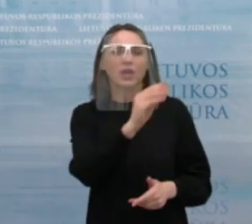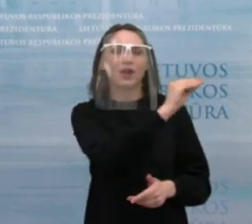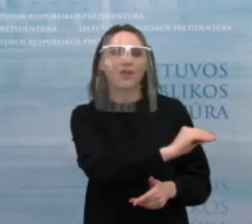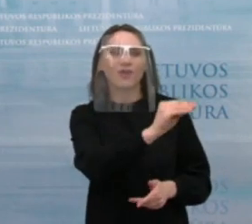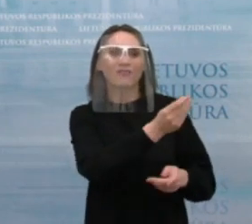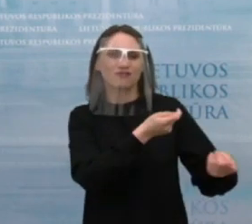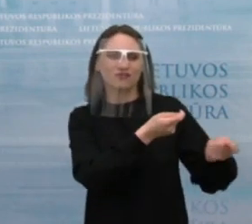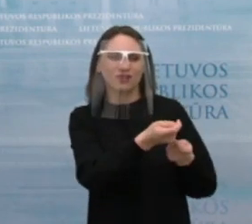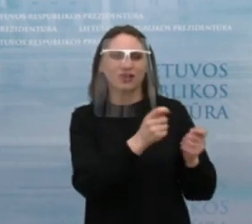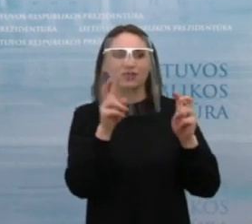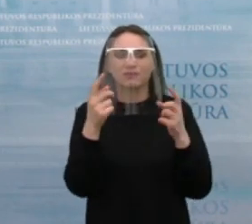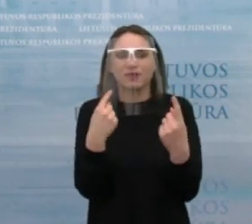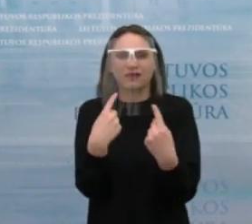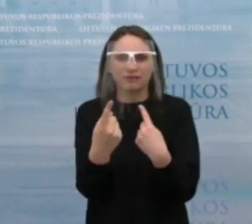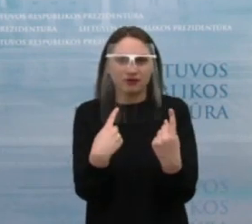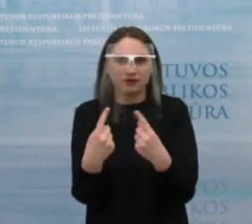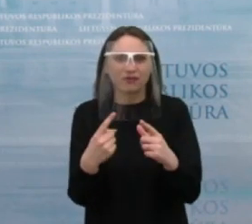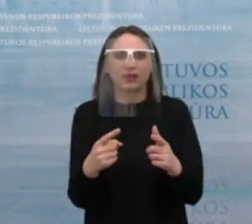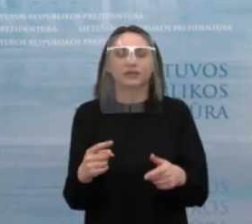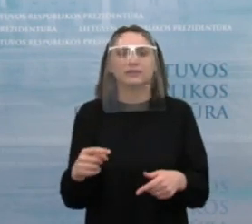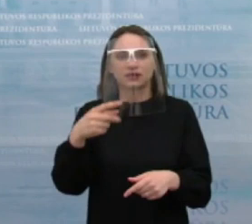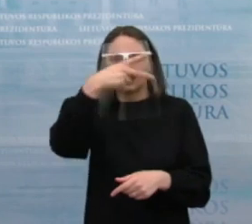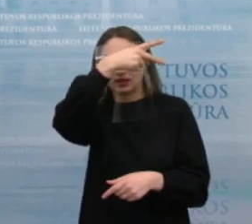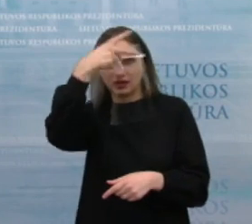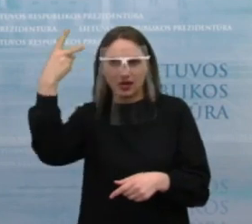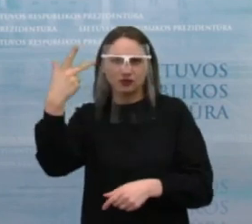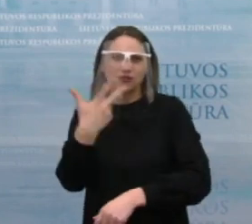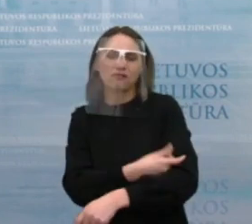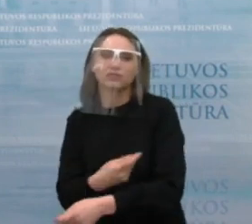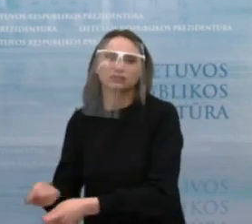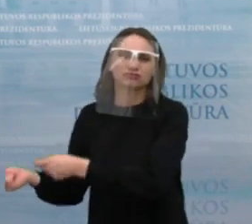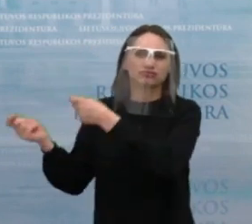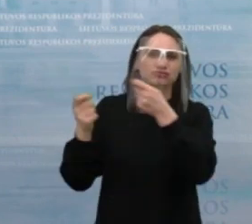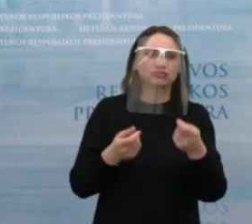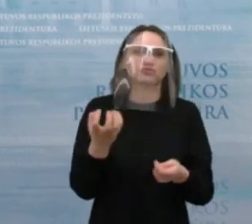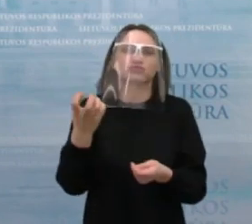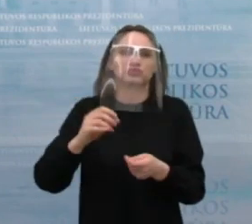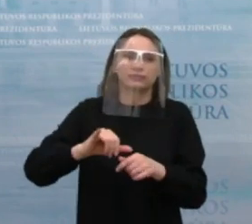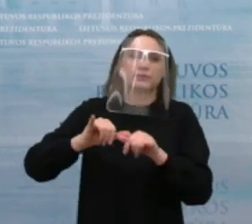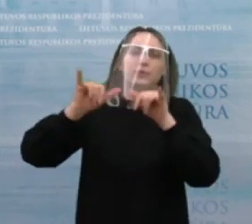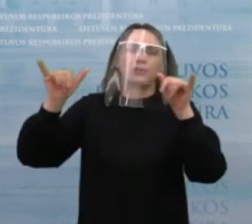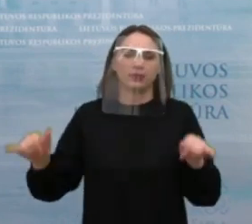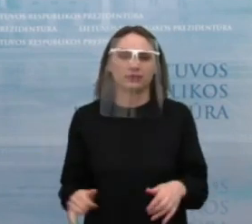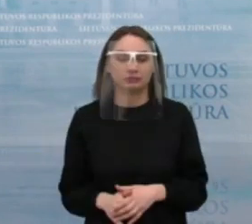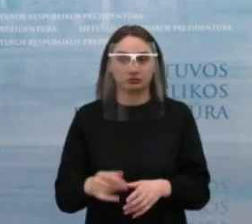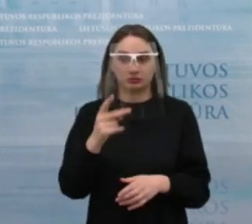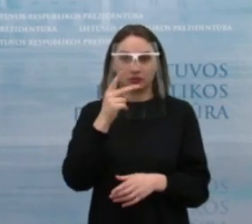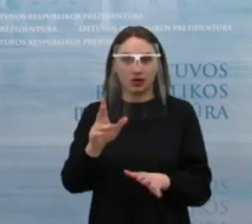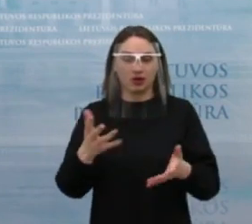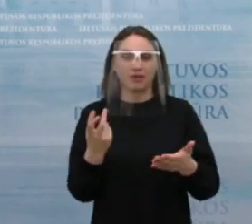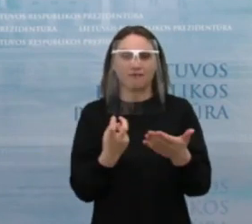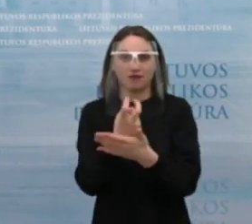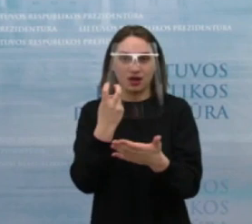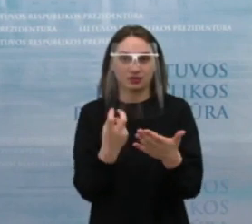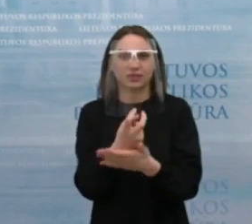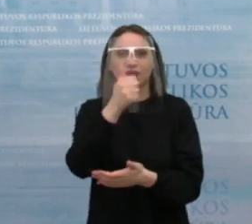vadovojais dirba, kad vakcinų tėkimas į Lietuvą auktų. Ir matome rezultatą tam tikrą, kad iš tiesų vasario